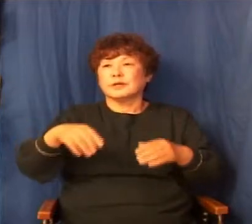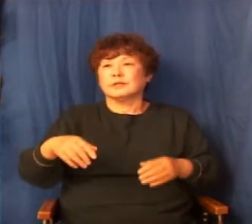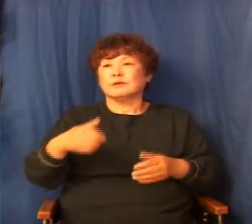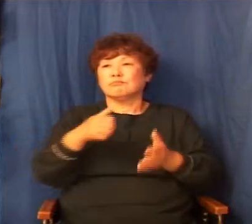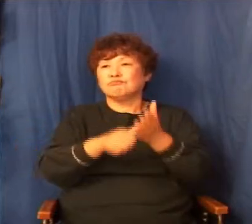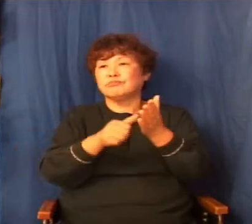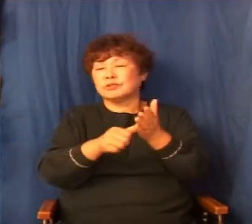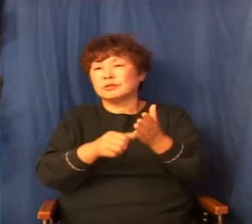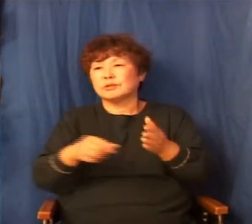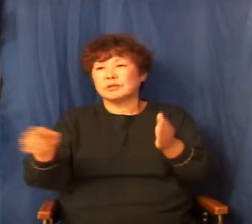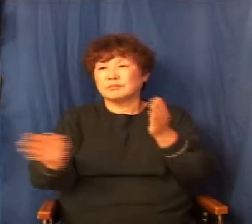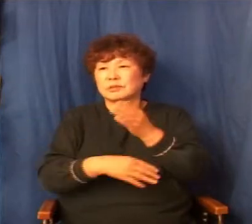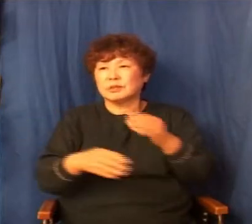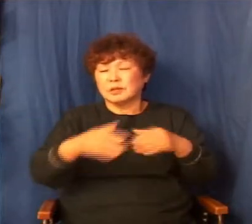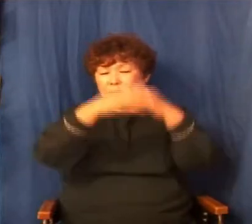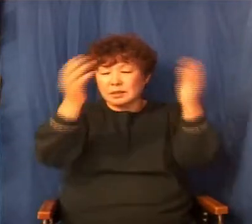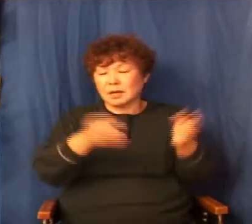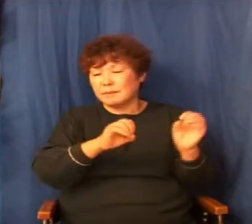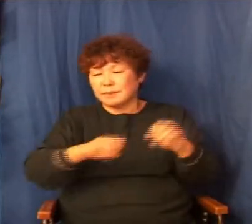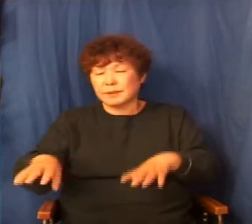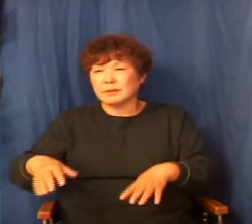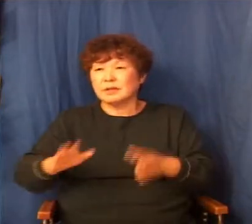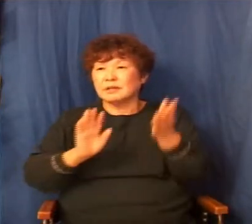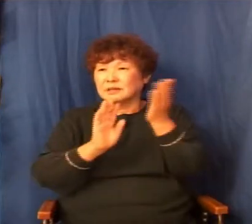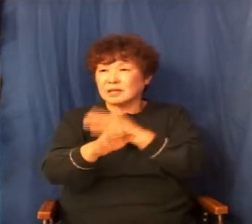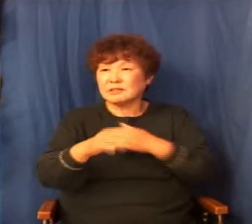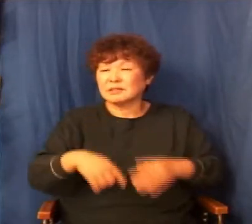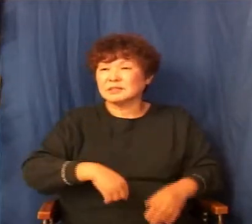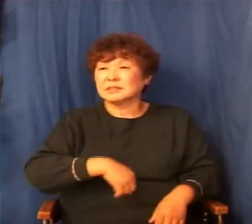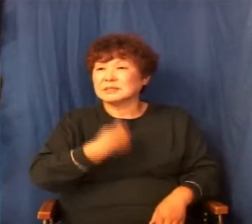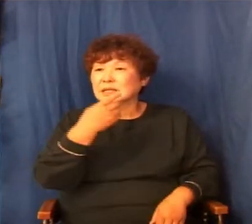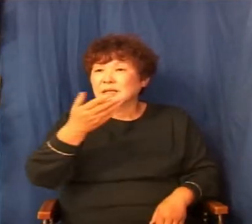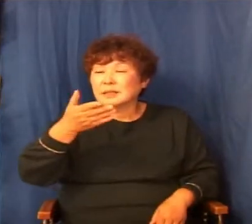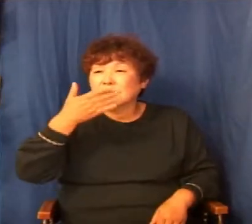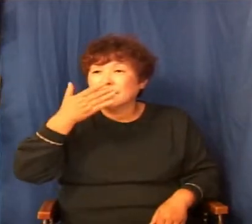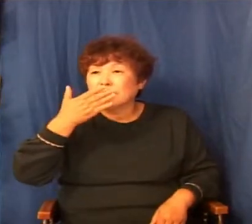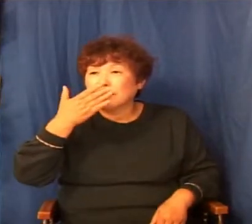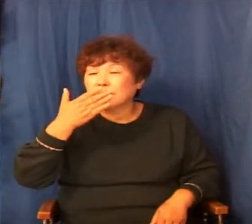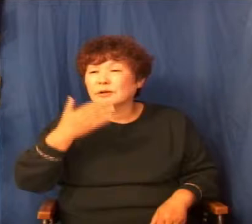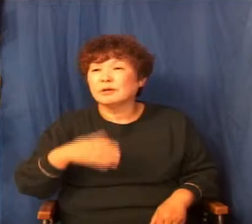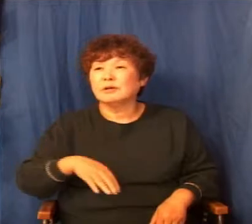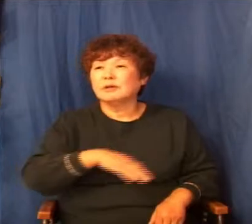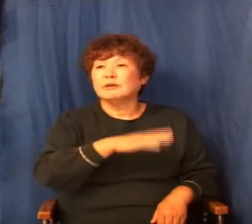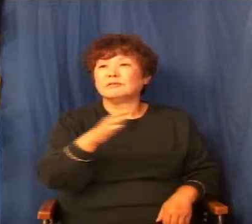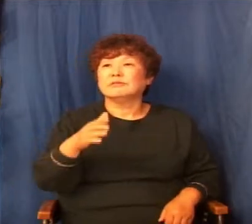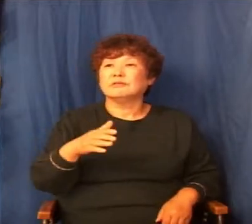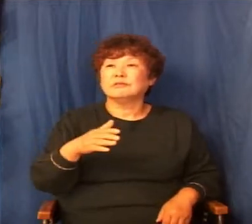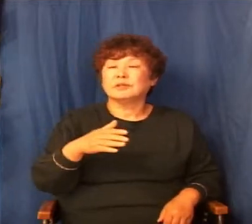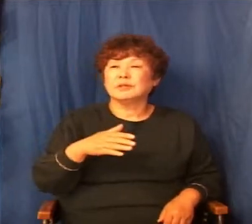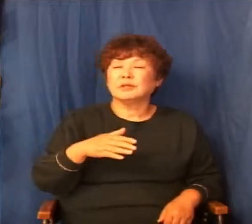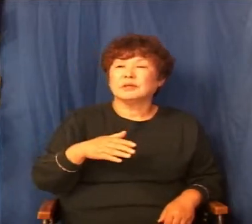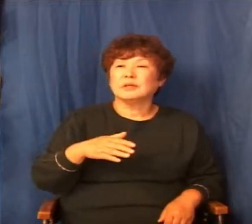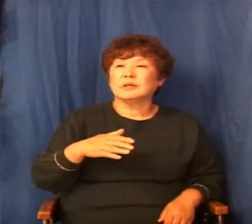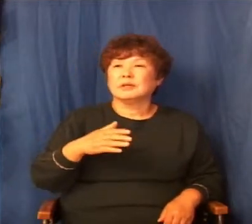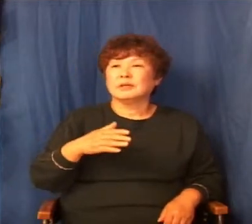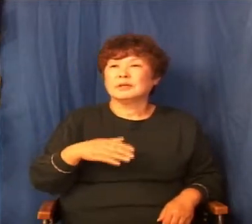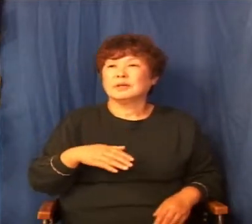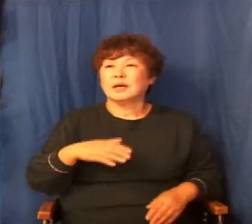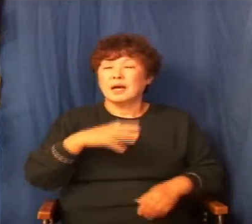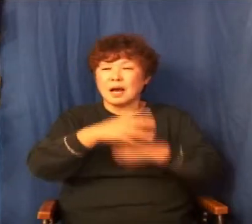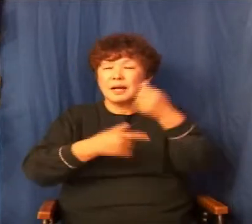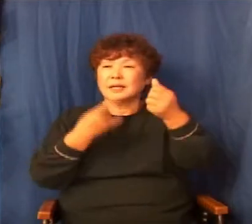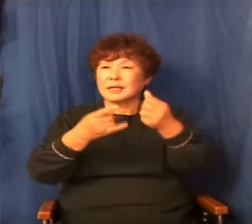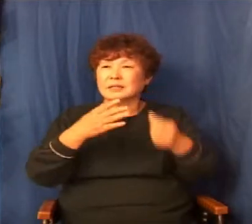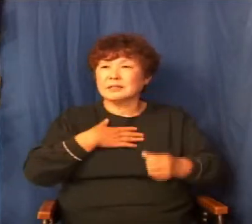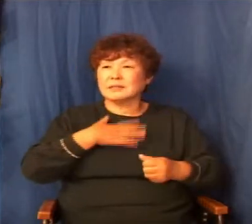나중에는 자기들 한 끼 먹을 거 하나님께서 우리를 안 죽게 하신다고 나에게 말씀하셨다 그러니까